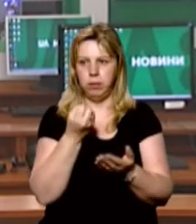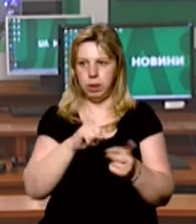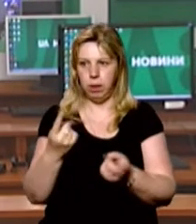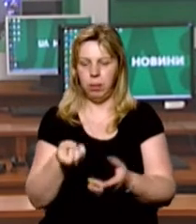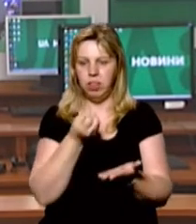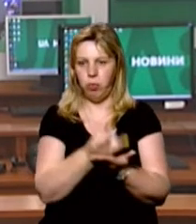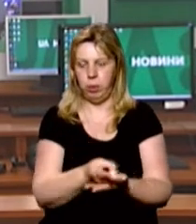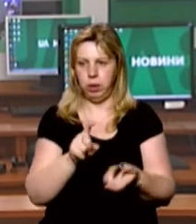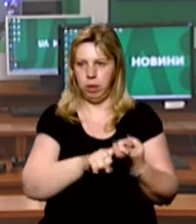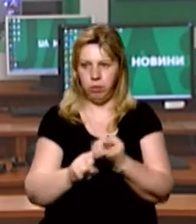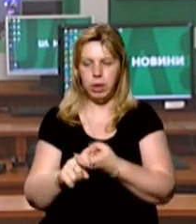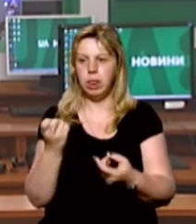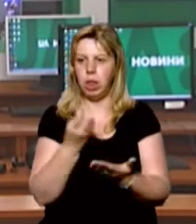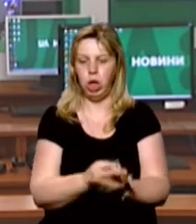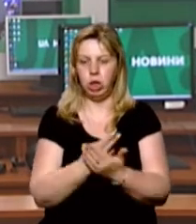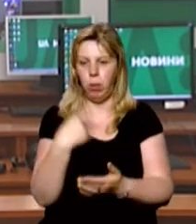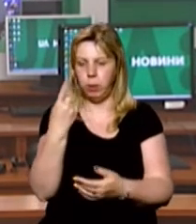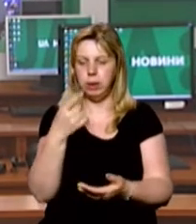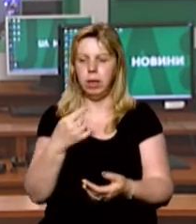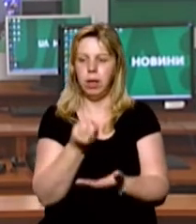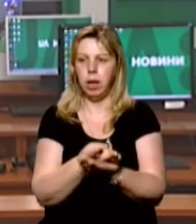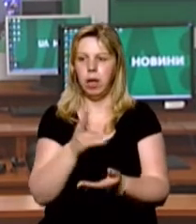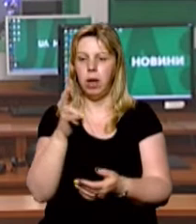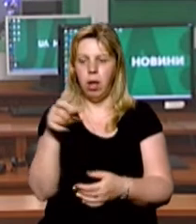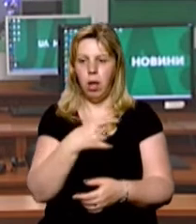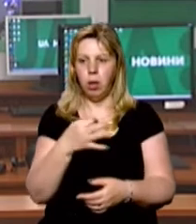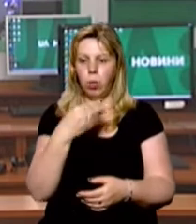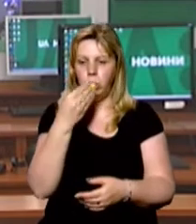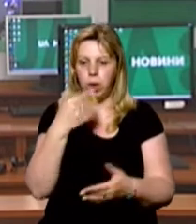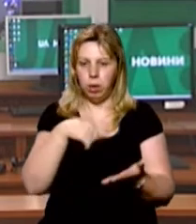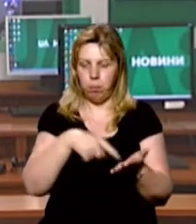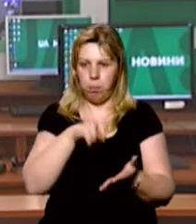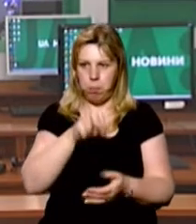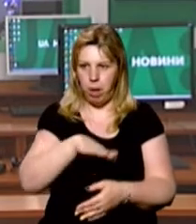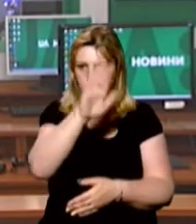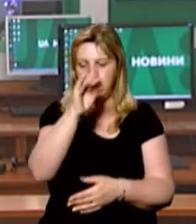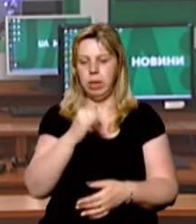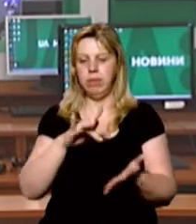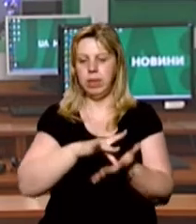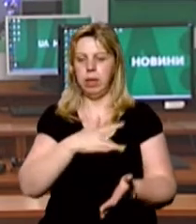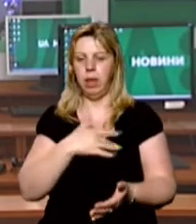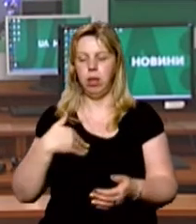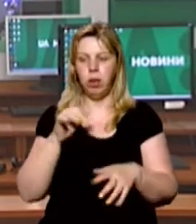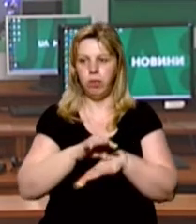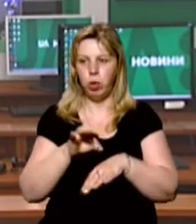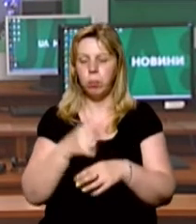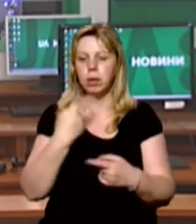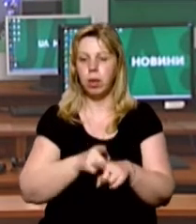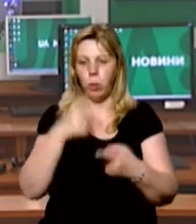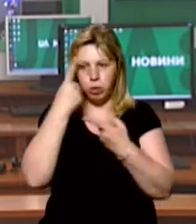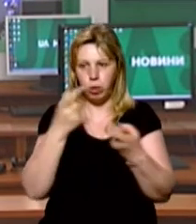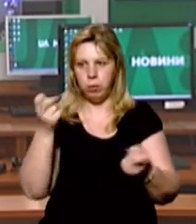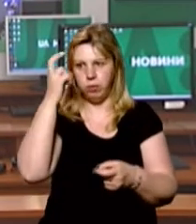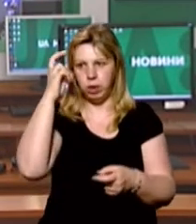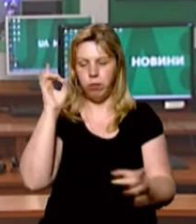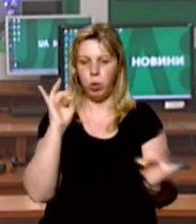Закарпатській інфекційній, не лежать в обласній лікарні імені Новика, Ужгородській міській лікарні та центрі легеневих хвороб. Таку інформацію нині